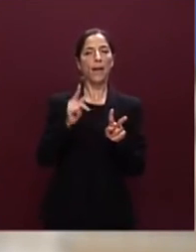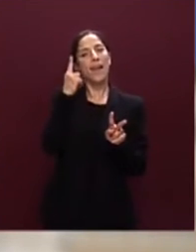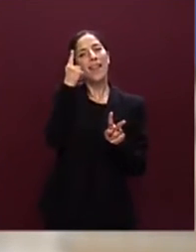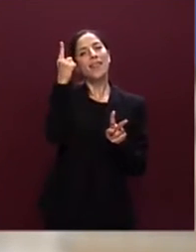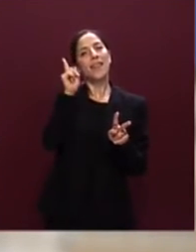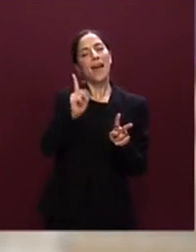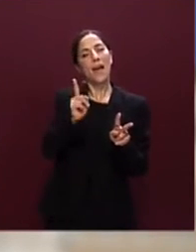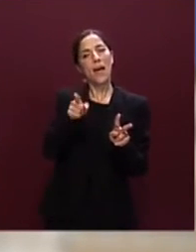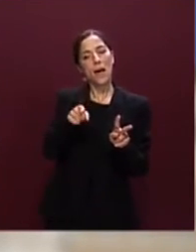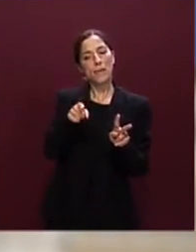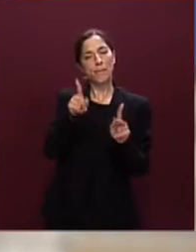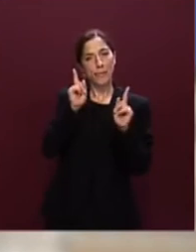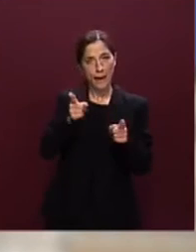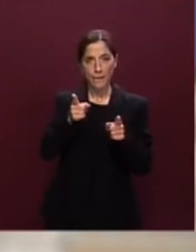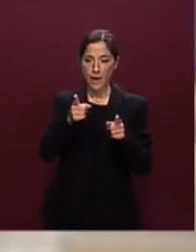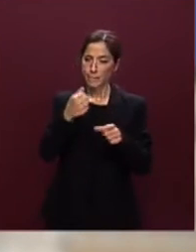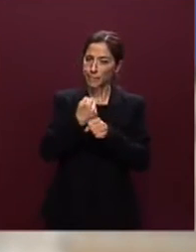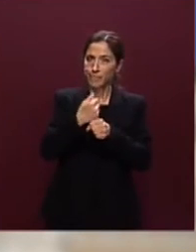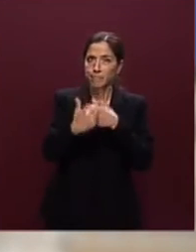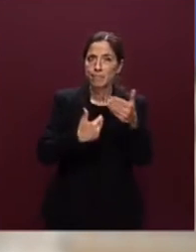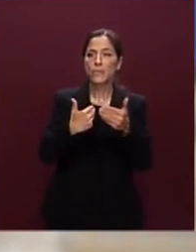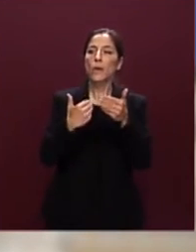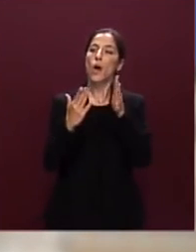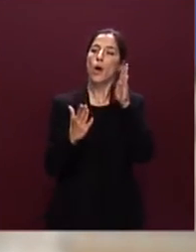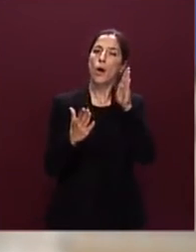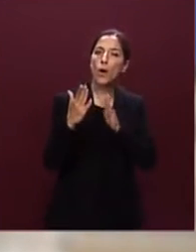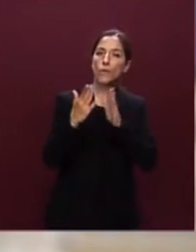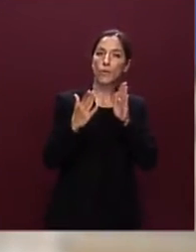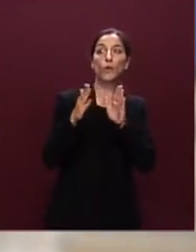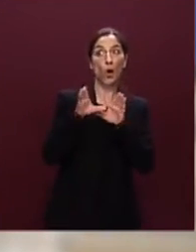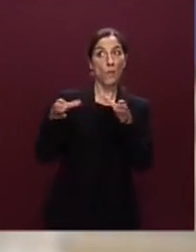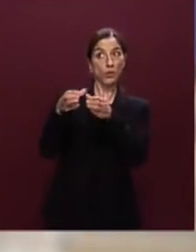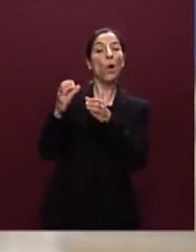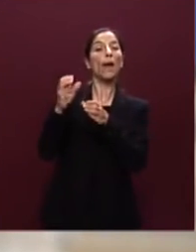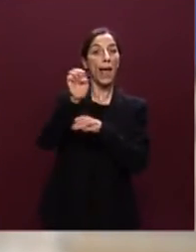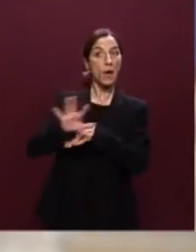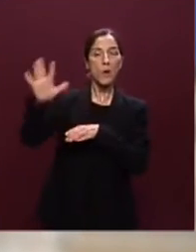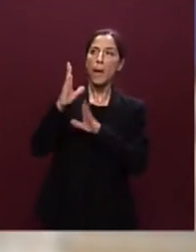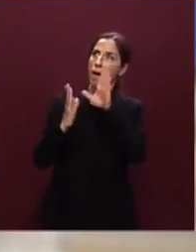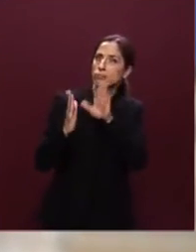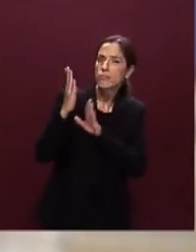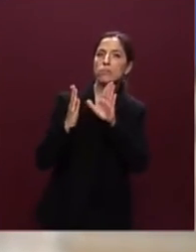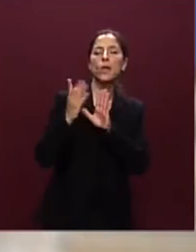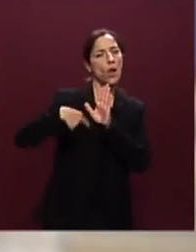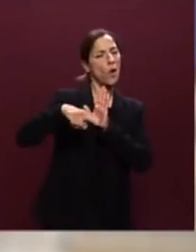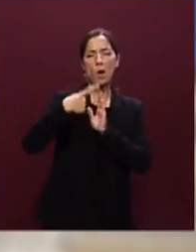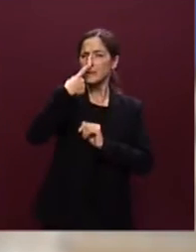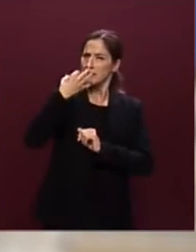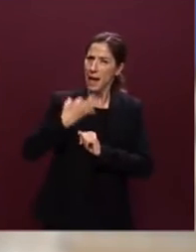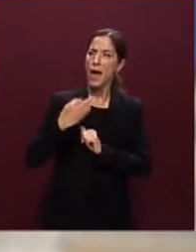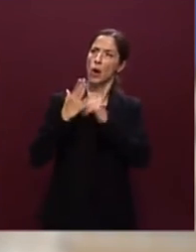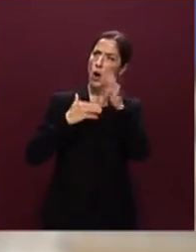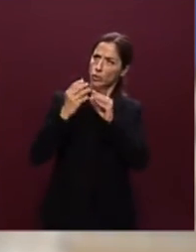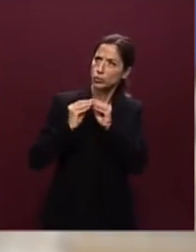bisogna avviare e tenere aperto un confronto con la Commissione europea che stiamo facendo in modo serio e costruttivo